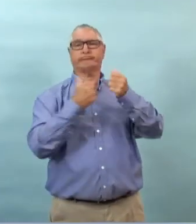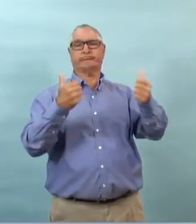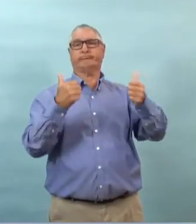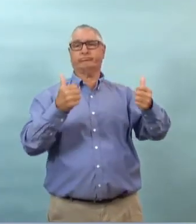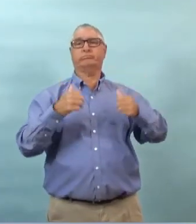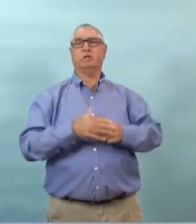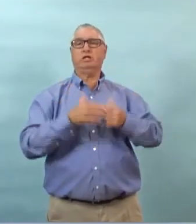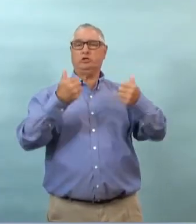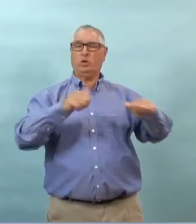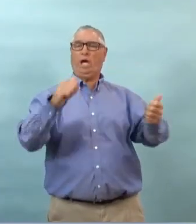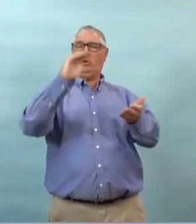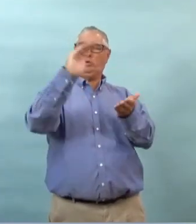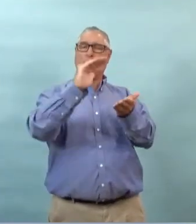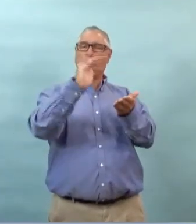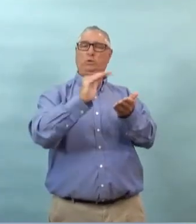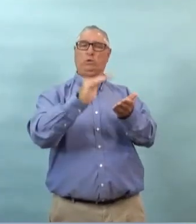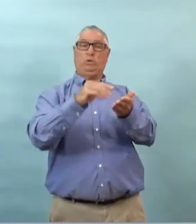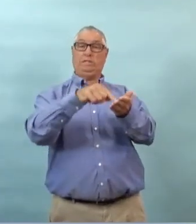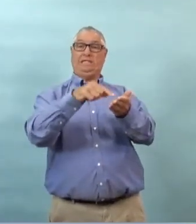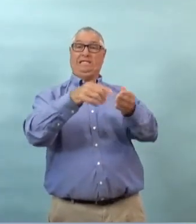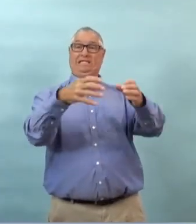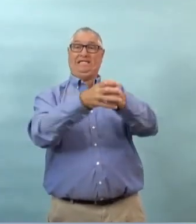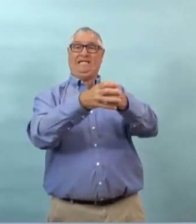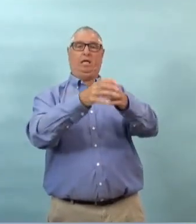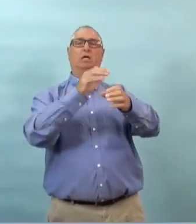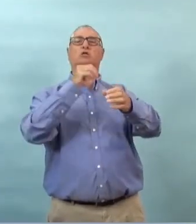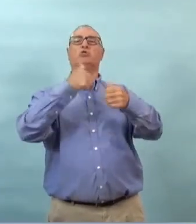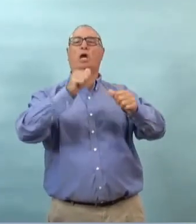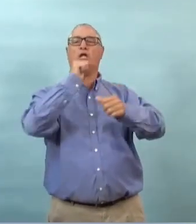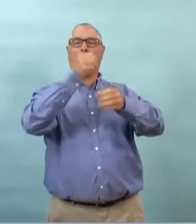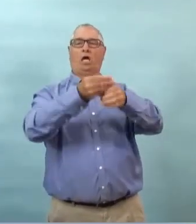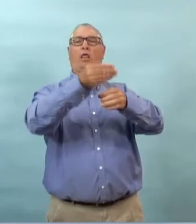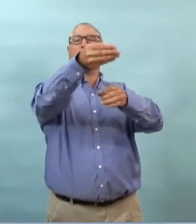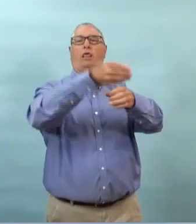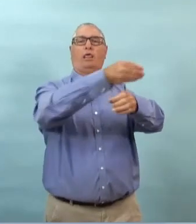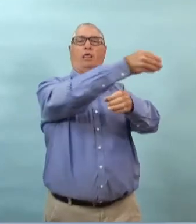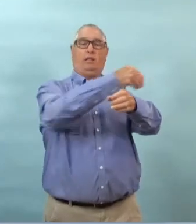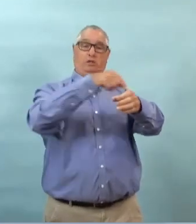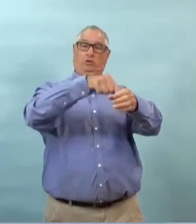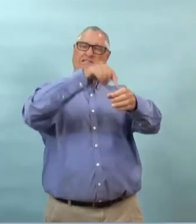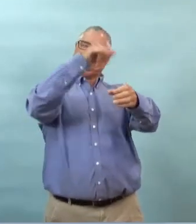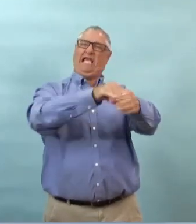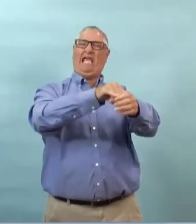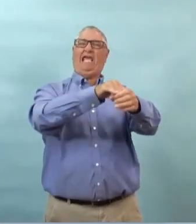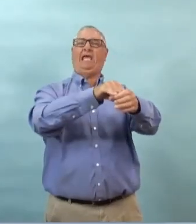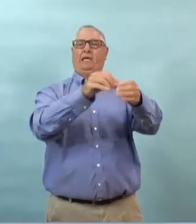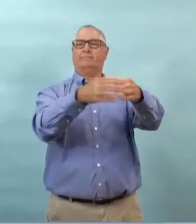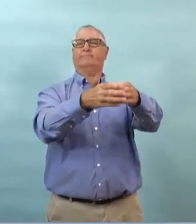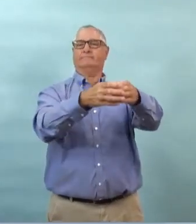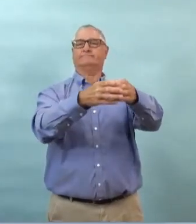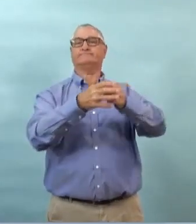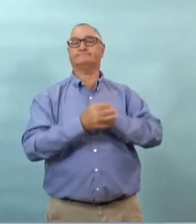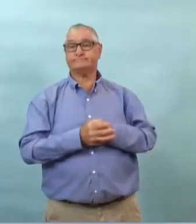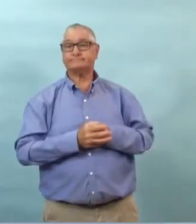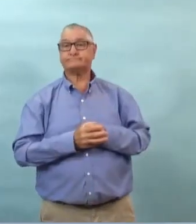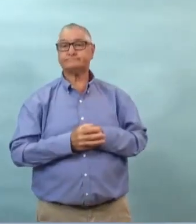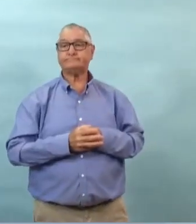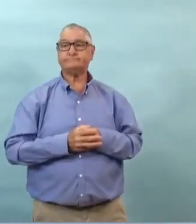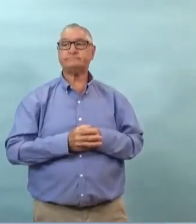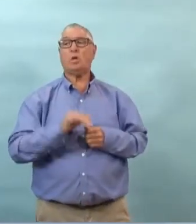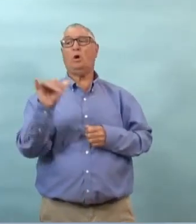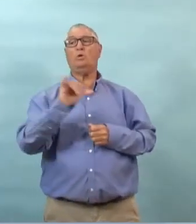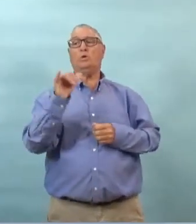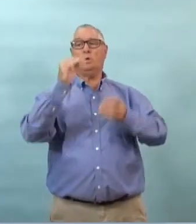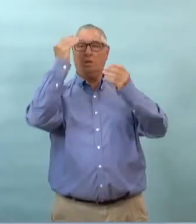fortement il ya beaucoup de collaboration pour essayer de minimiser justement la transmission au sein du foyer d'éclosion